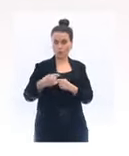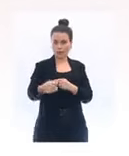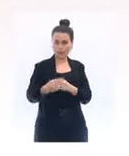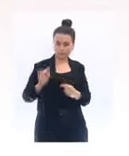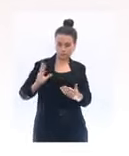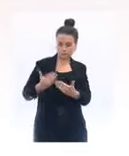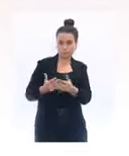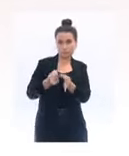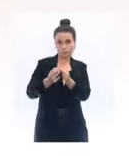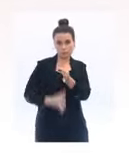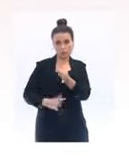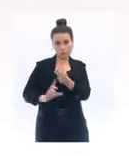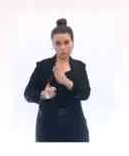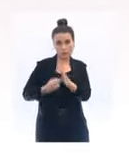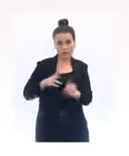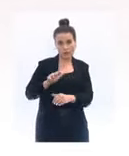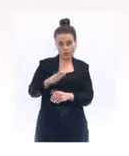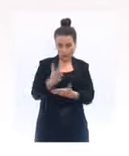évaluer la situation.